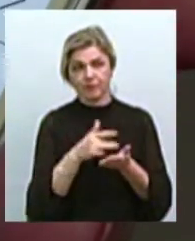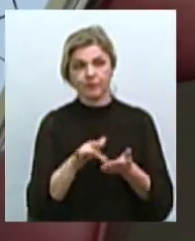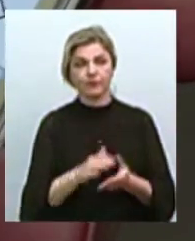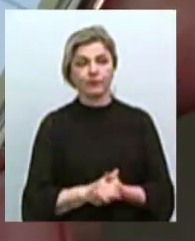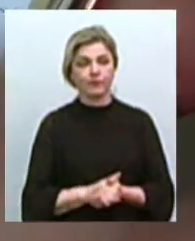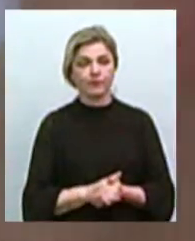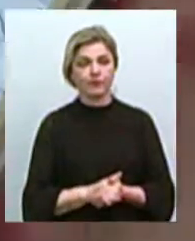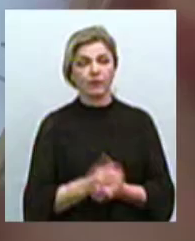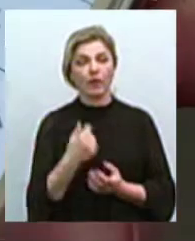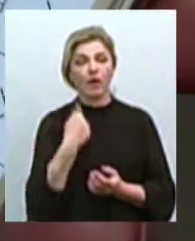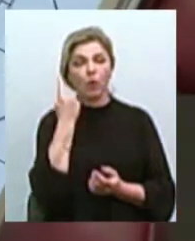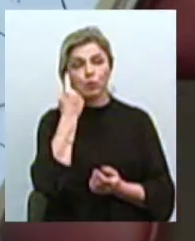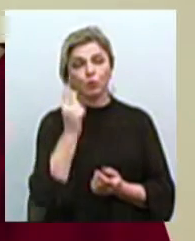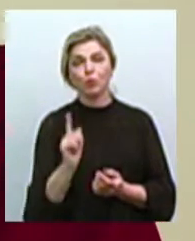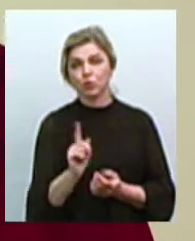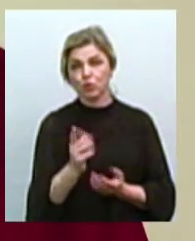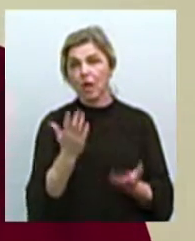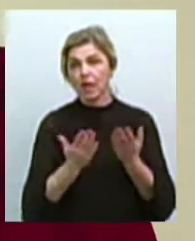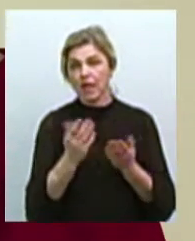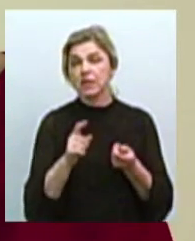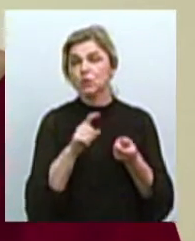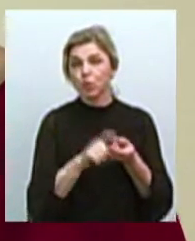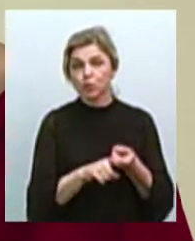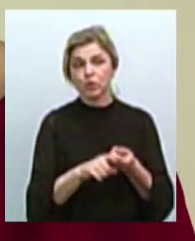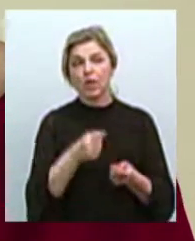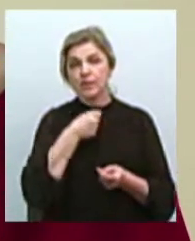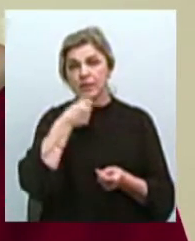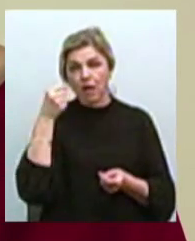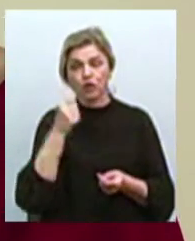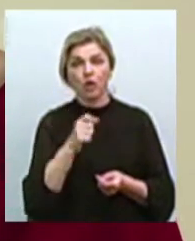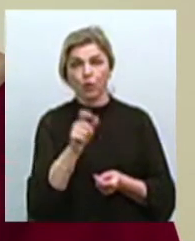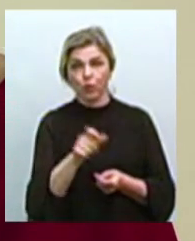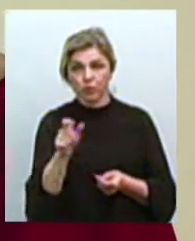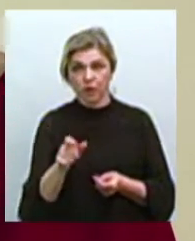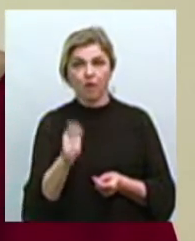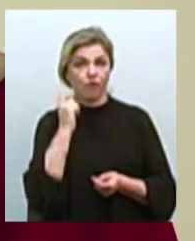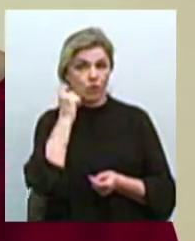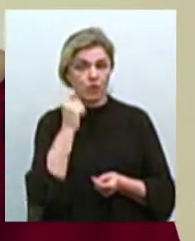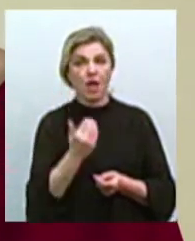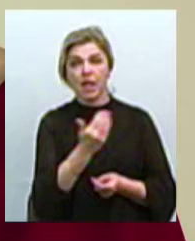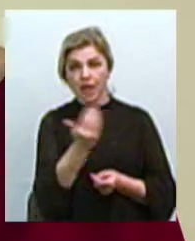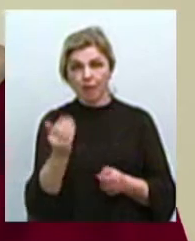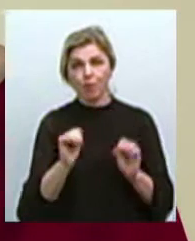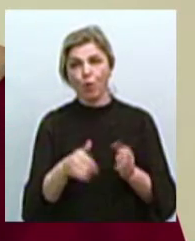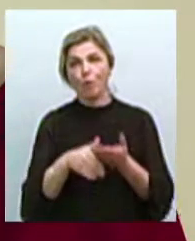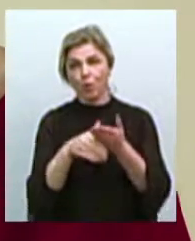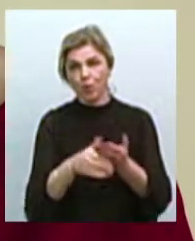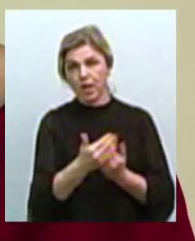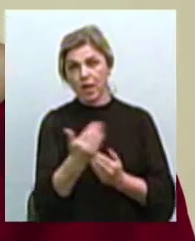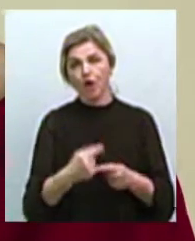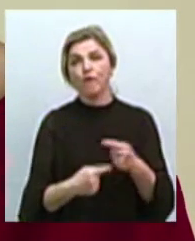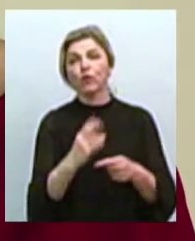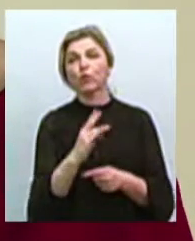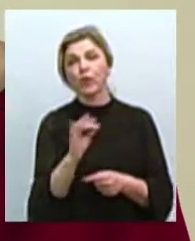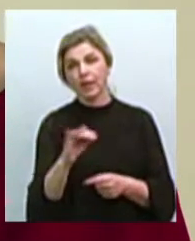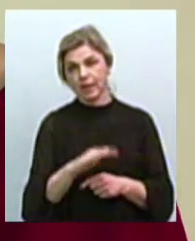Я думаю, що якщо це стосується більш старшого покоління, то їм зможуть допомогти їх онуки, діти.